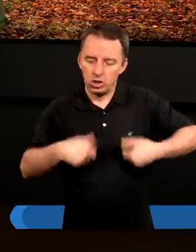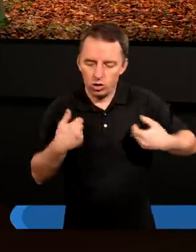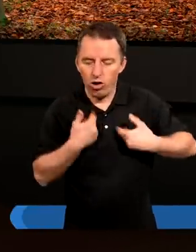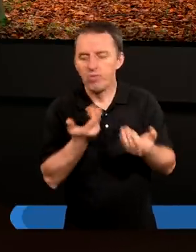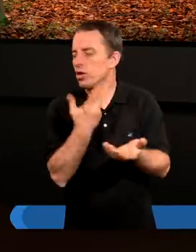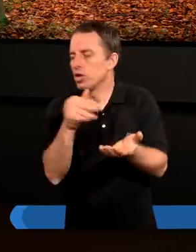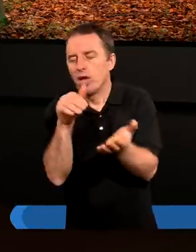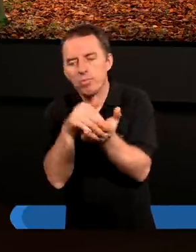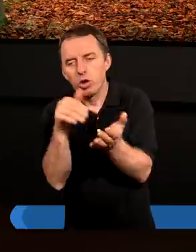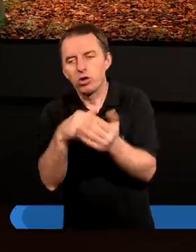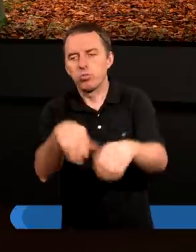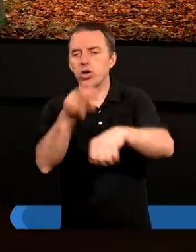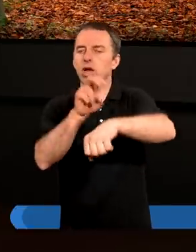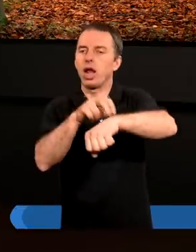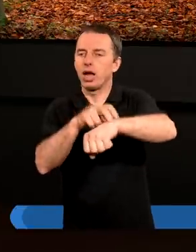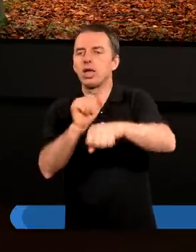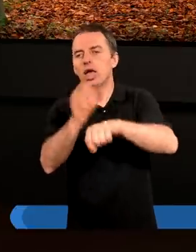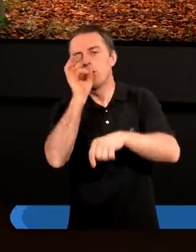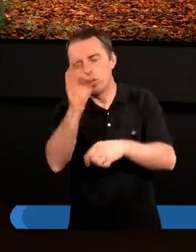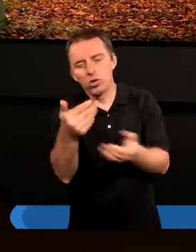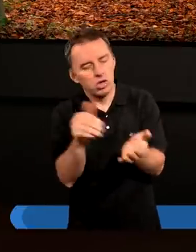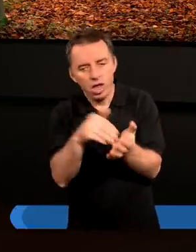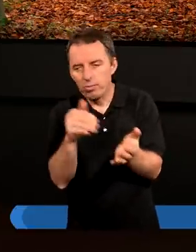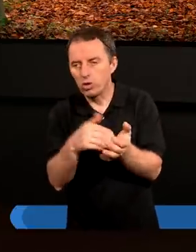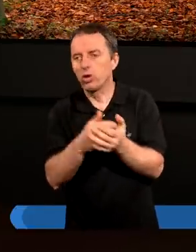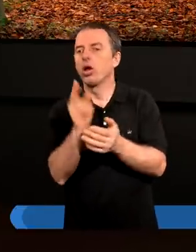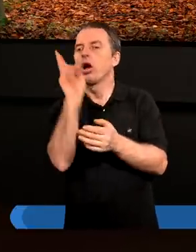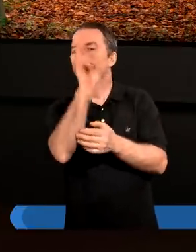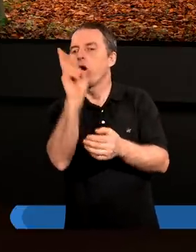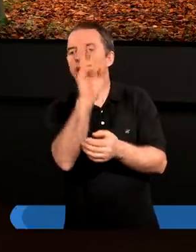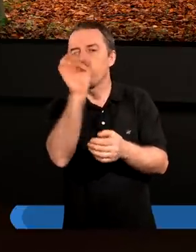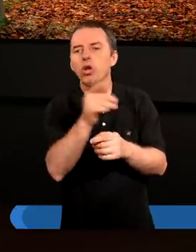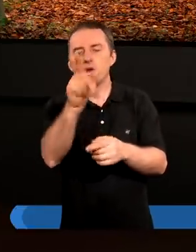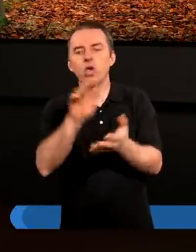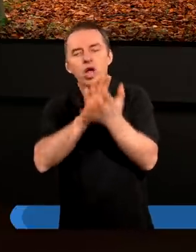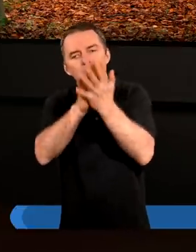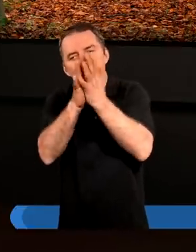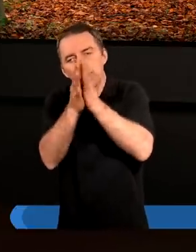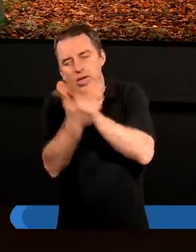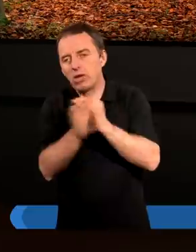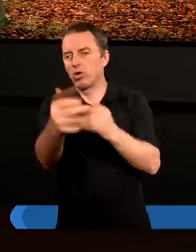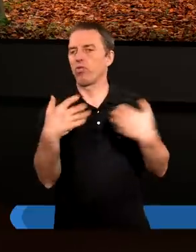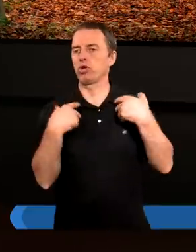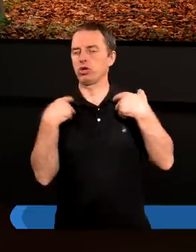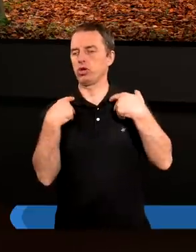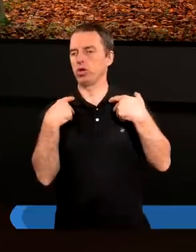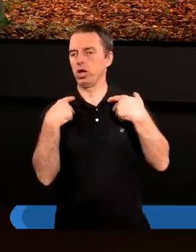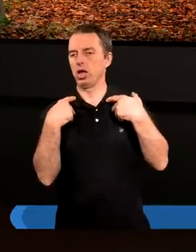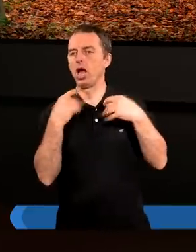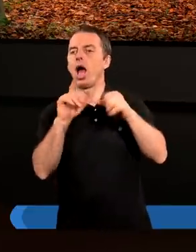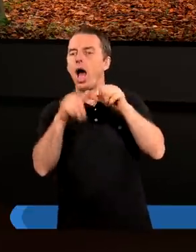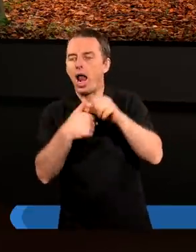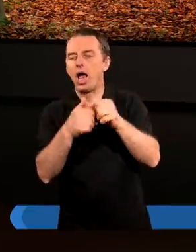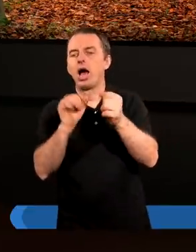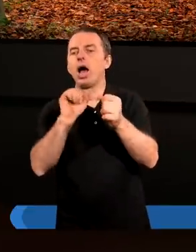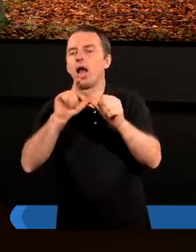potrzebujesz lekarza. Jesteś dobry. Nie potrzebujesz kogoś, kto by ci zmienił twoje życie. A